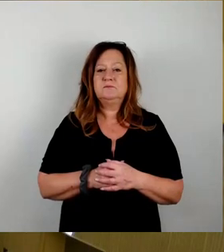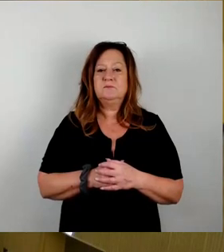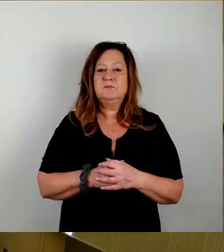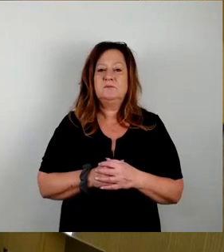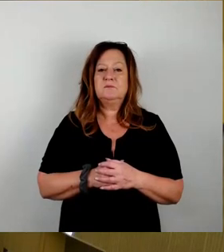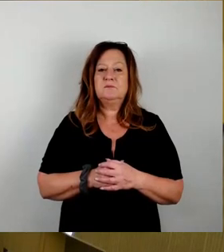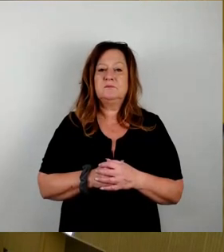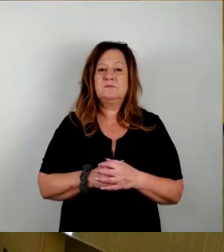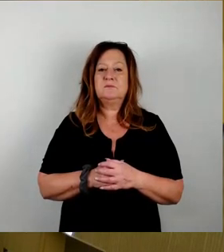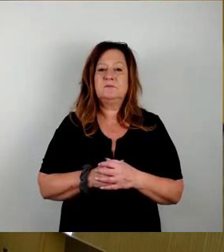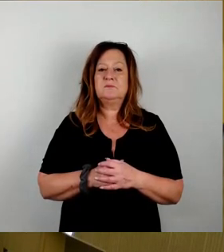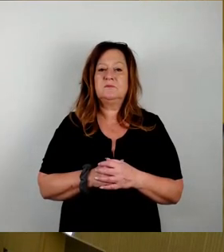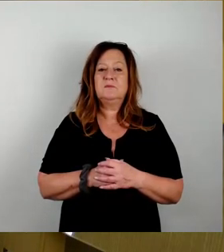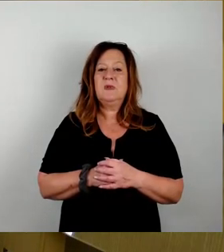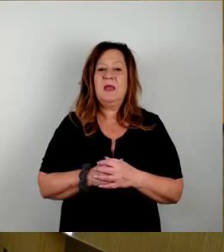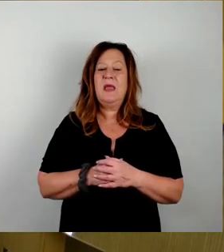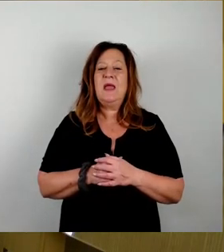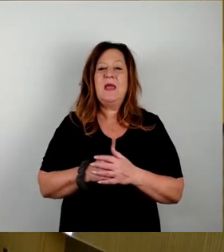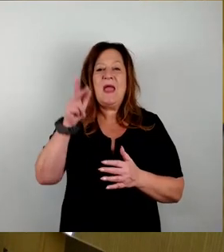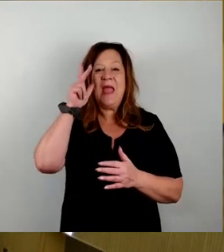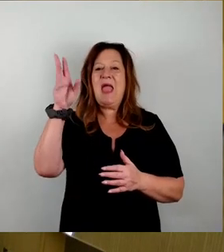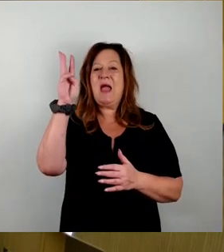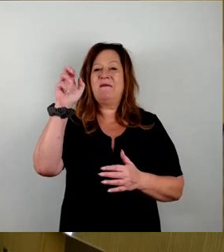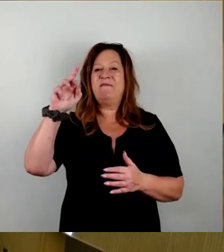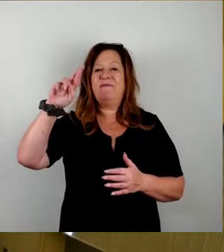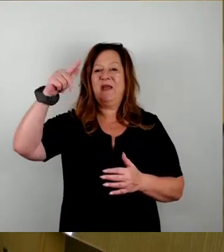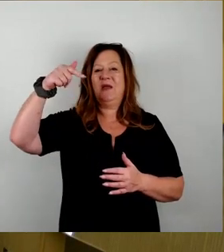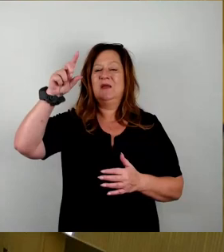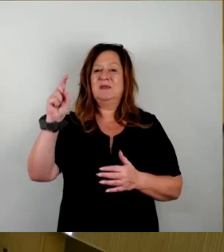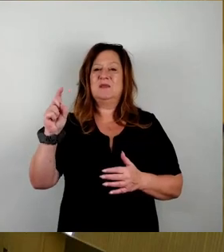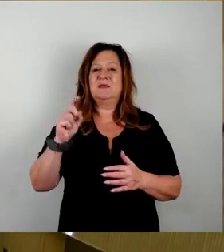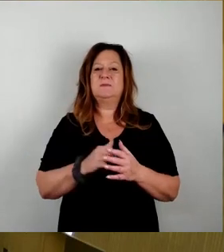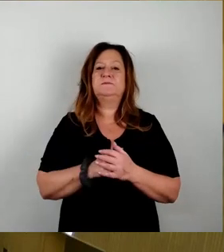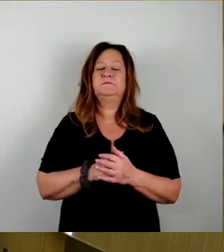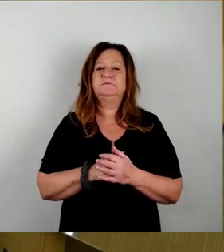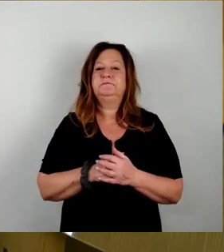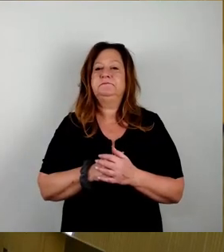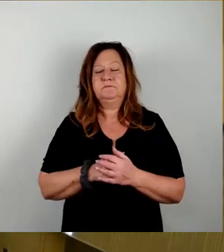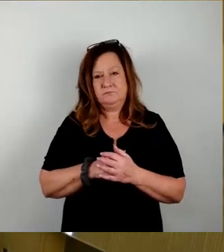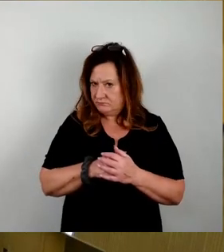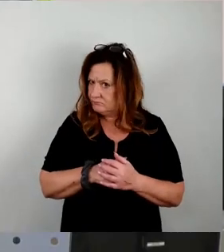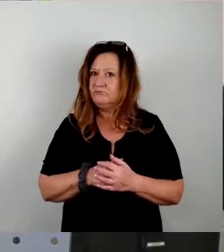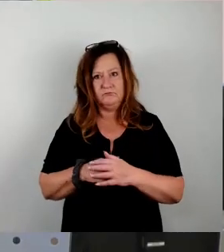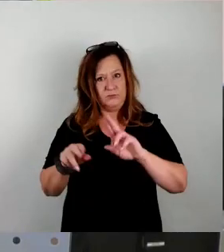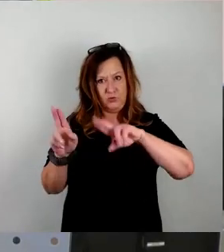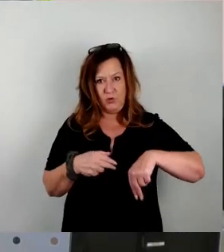Sehr geehrter Herr Oberbürgermeister, ich komme nochmal zur aktuellen Stunde zurück. Die aktuelle Stunde